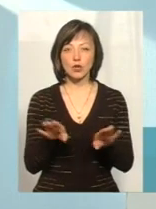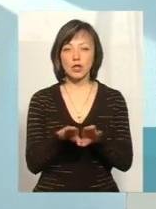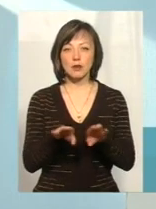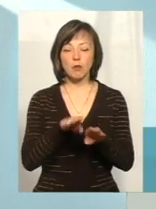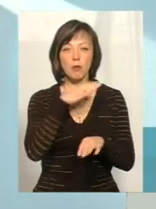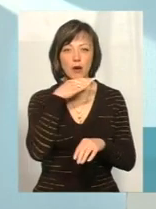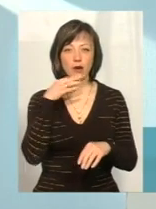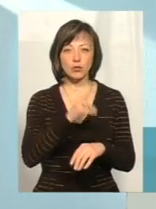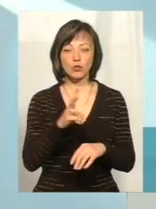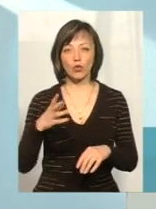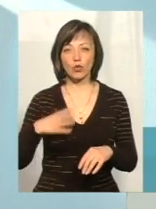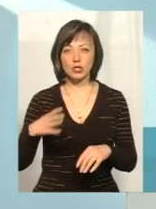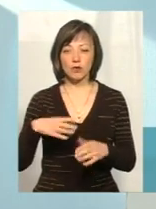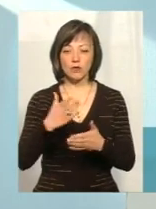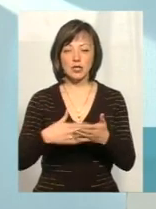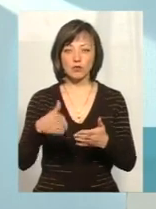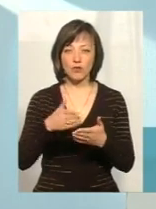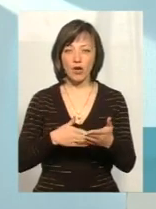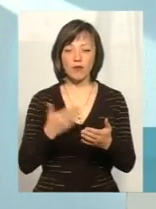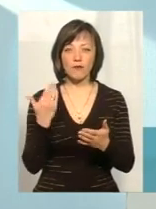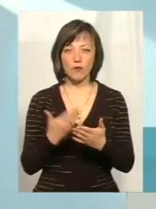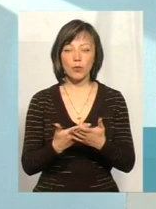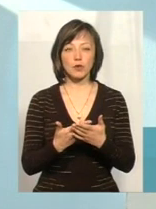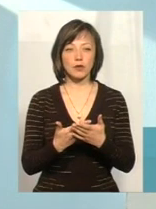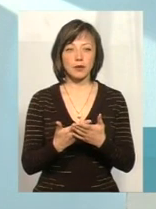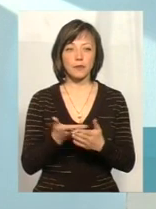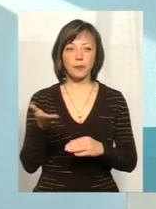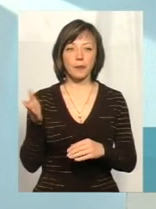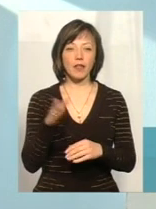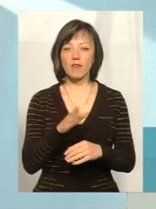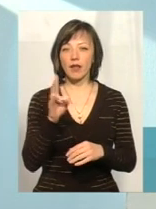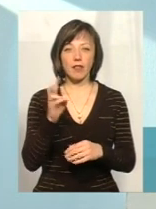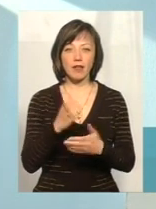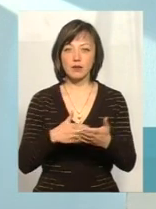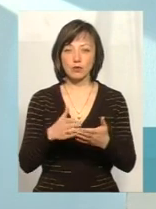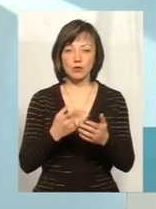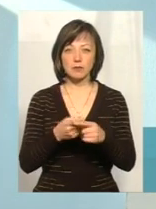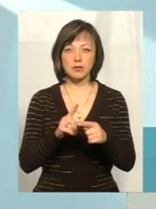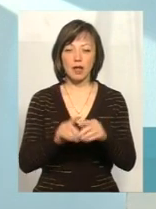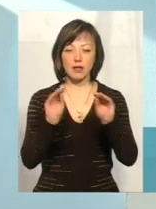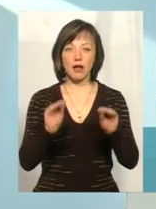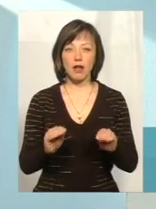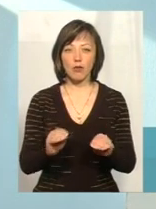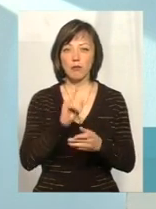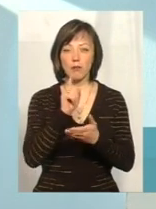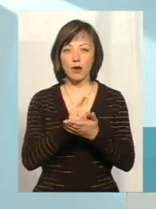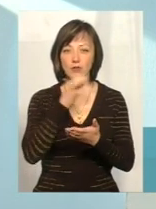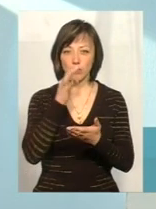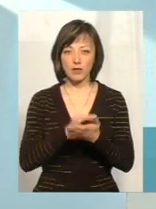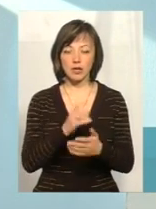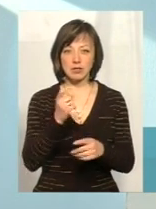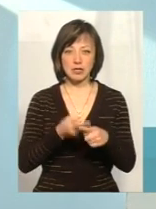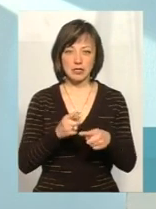багато хто очікував дійсно скасування, що от, давайте не скасуємо їм це декларування, вони мають відповідати за це.